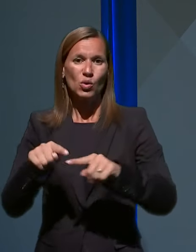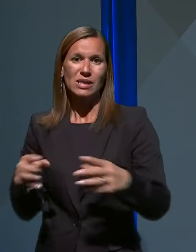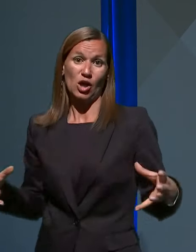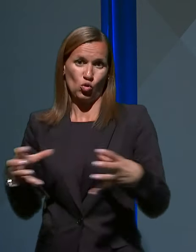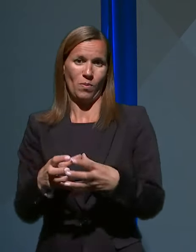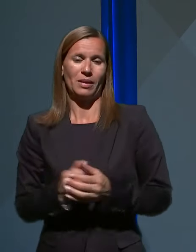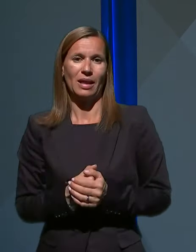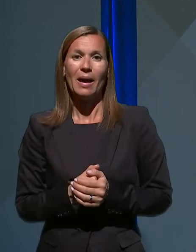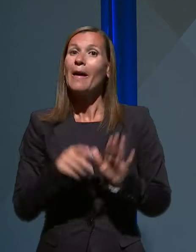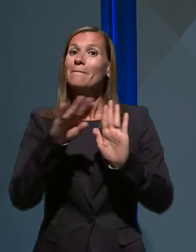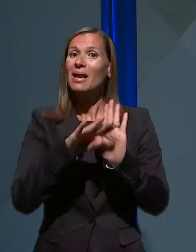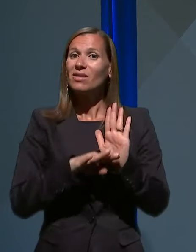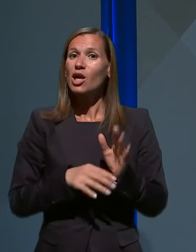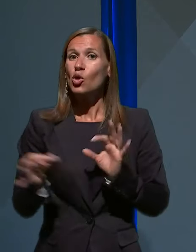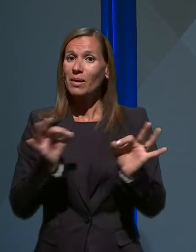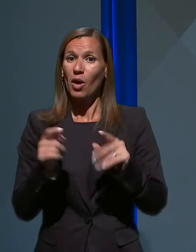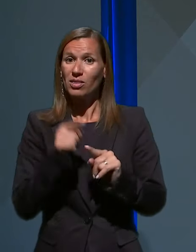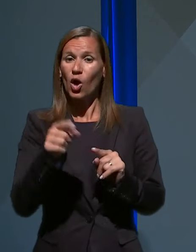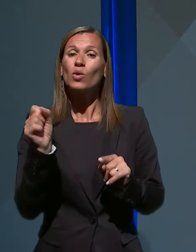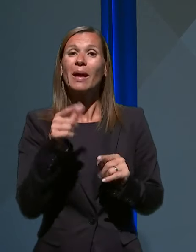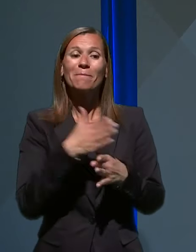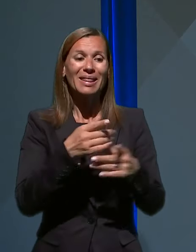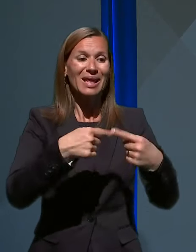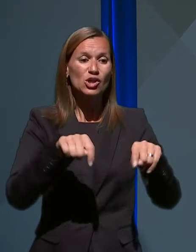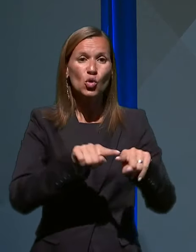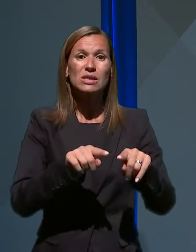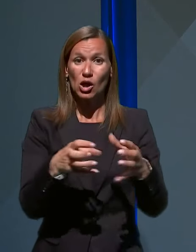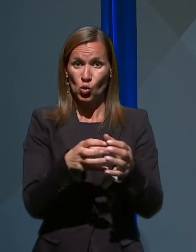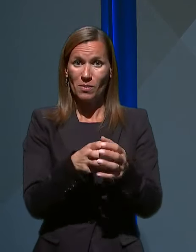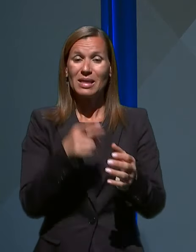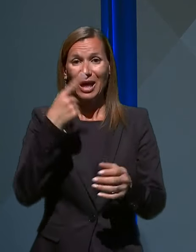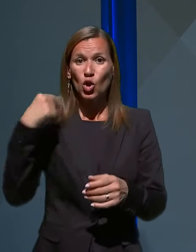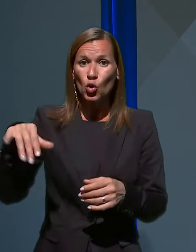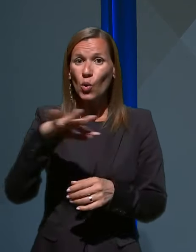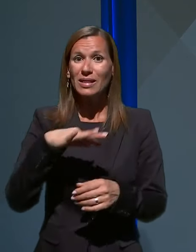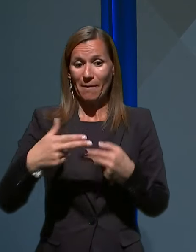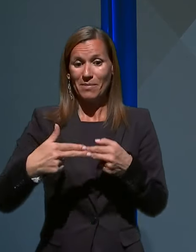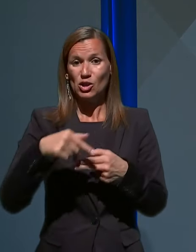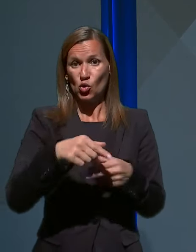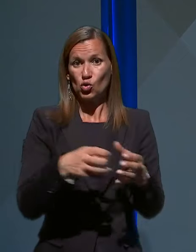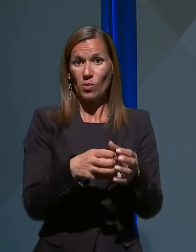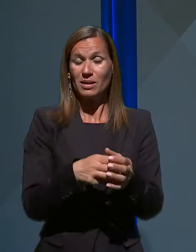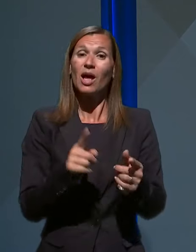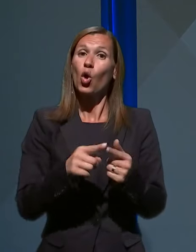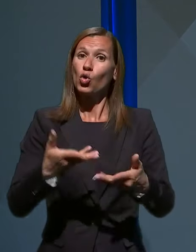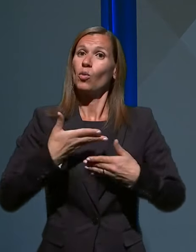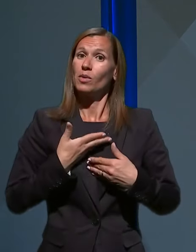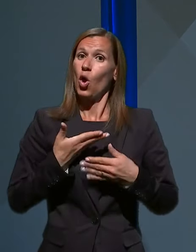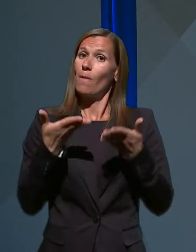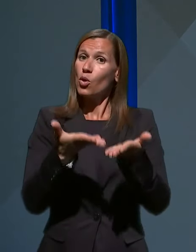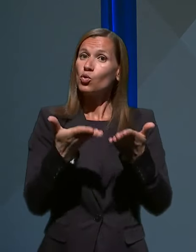Pravila so nastavljena tako, da ta medresorska skupina in ljudje v krog te skupine, ko dobijo neko ponudbo,